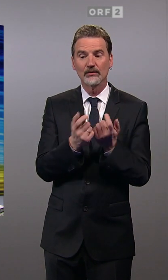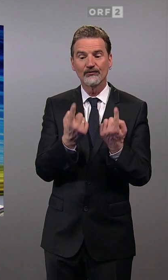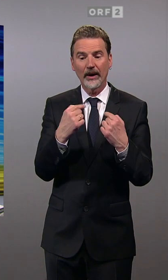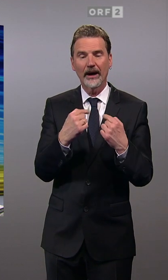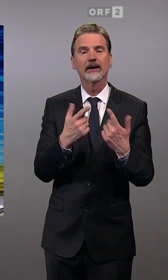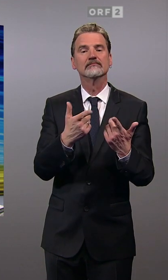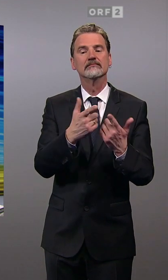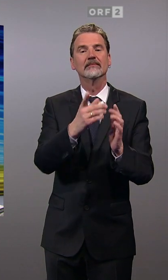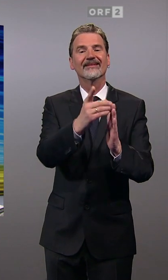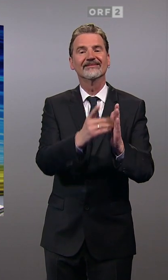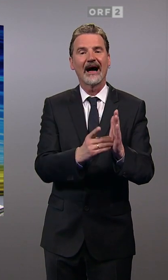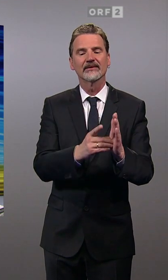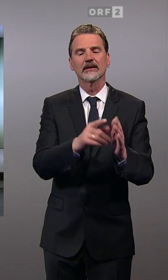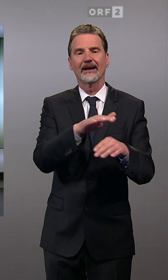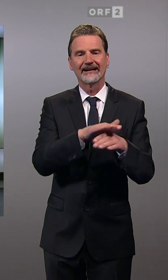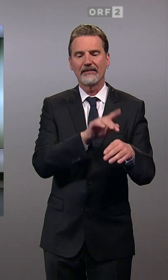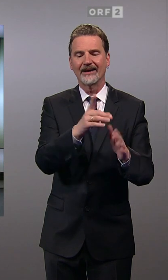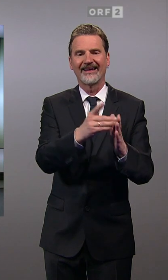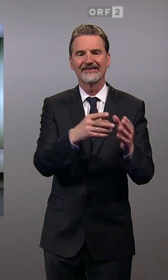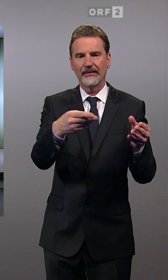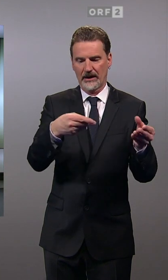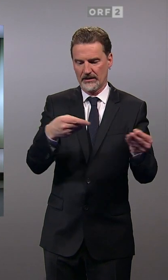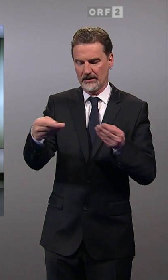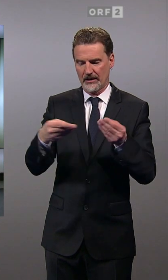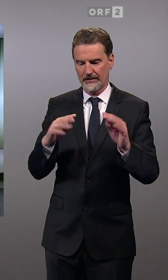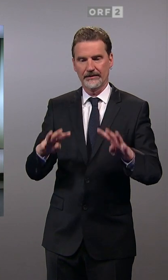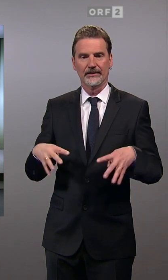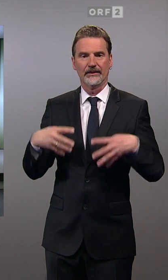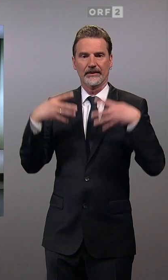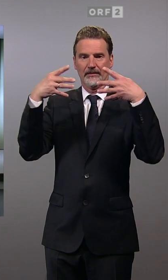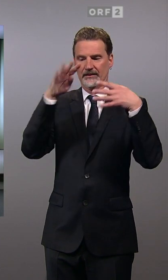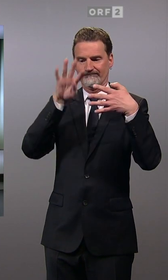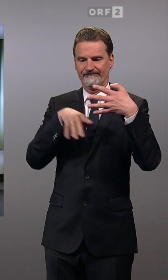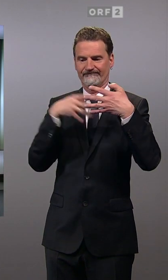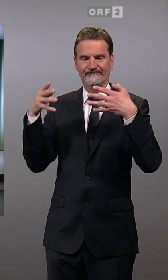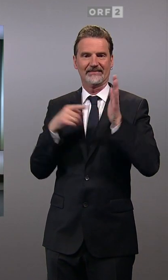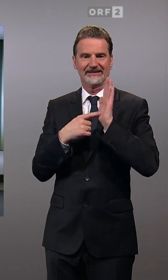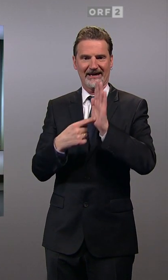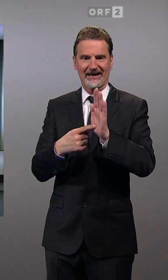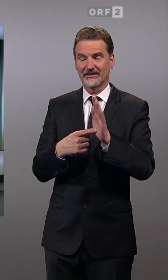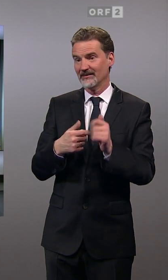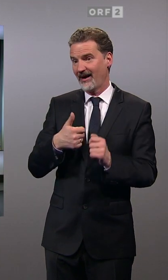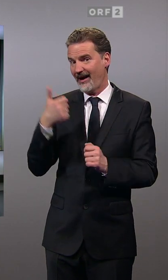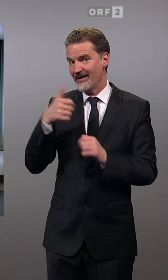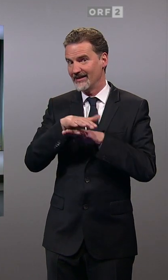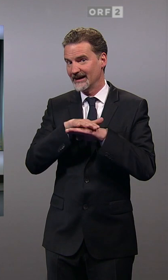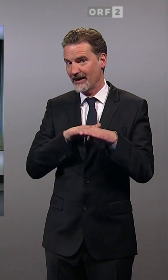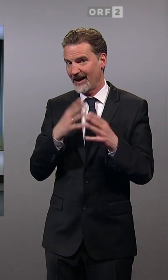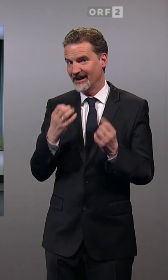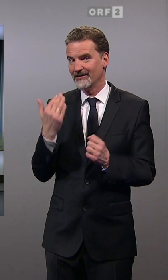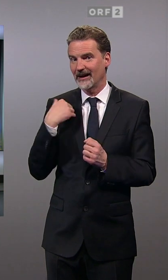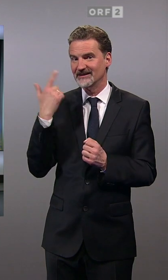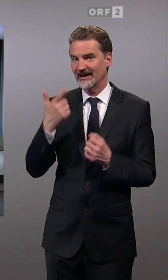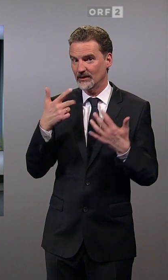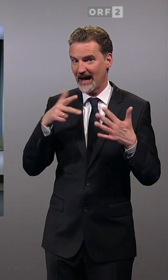der einzelnen Gemeinden. Tarek. Und eines der Gemeindeergebnisse aus dem Jahr 2018 wollen wir uns jetzt etwas genauer ansehen.